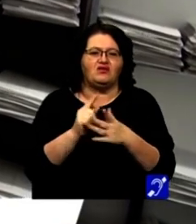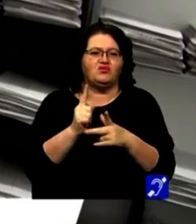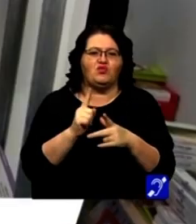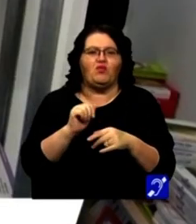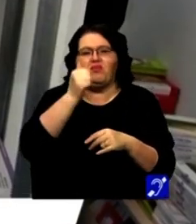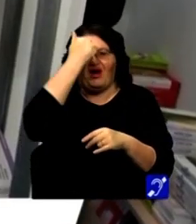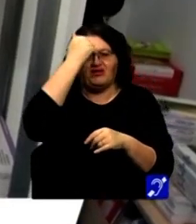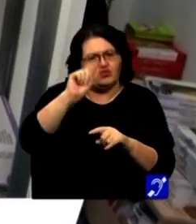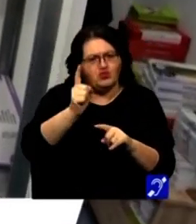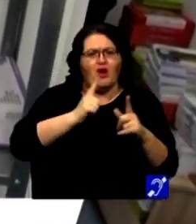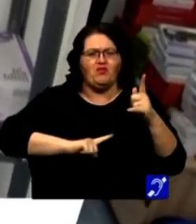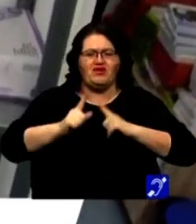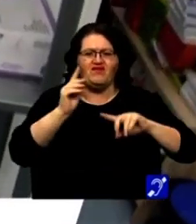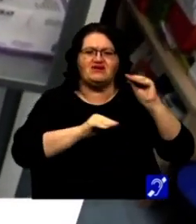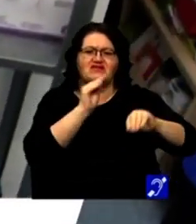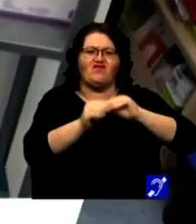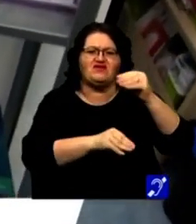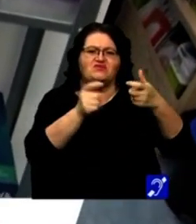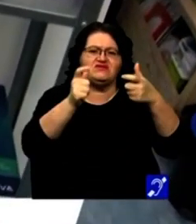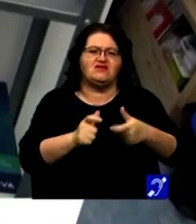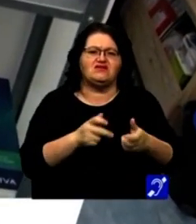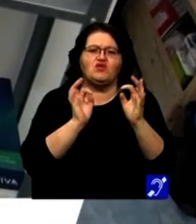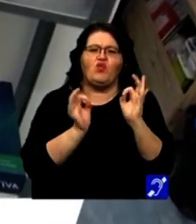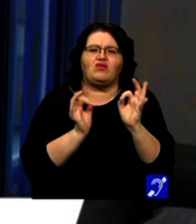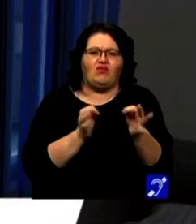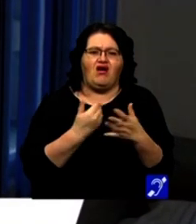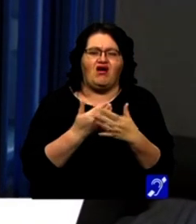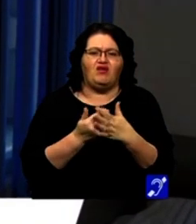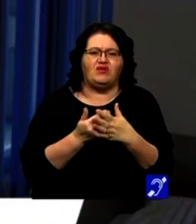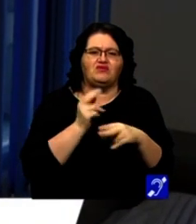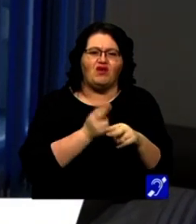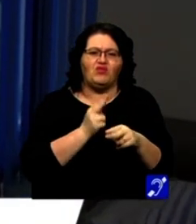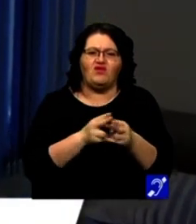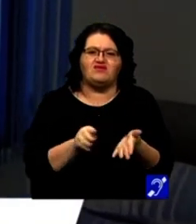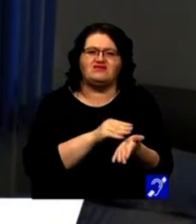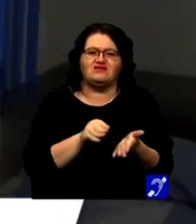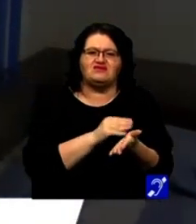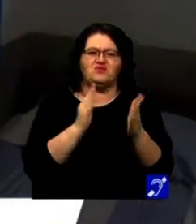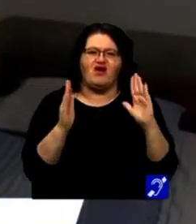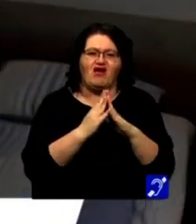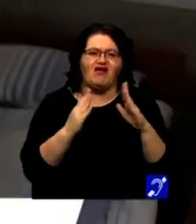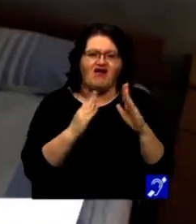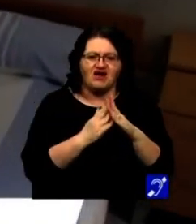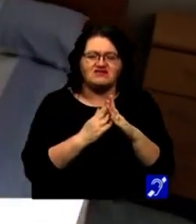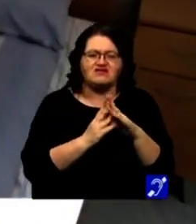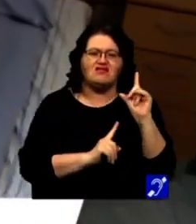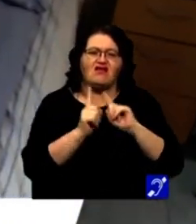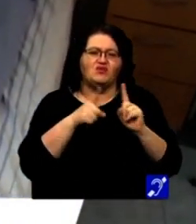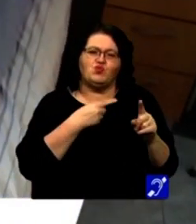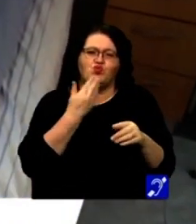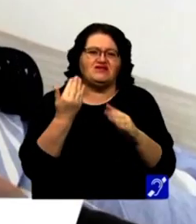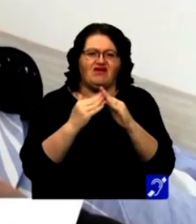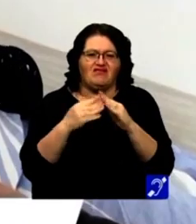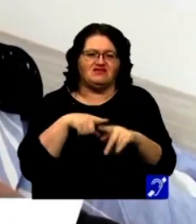regretăm, pentru că am preferat să investim într-o stare de normalitate, ca pacientul să se simtă acasă, deși nu este